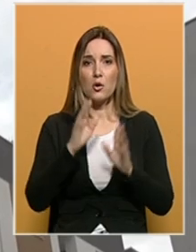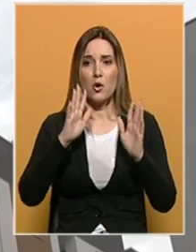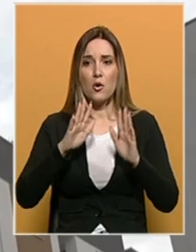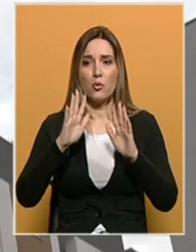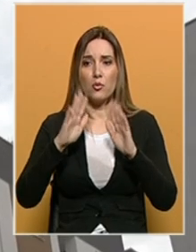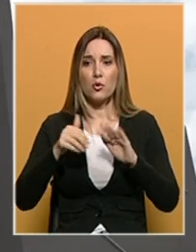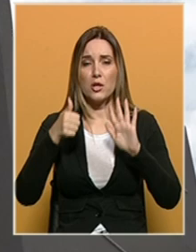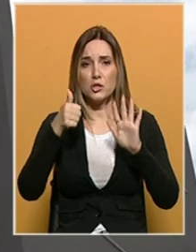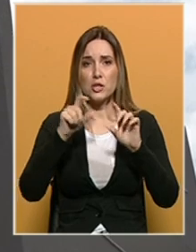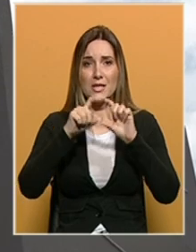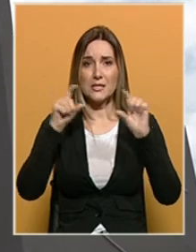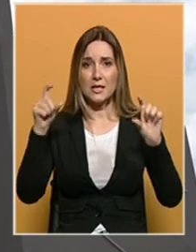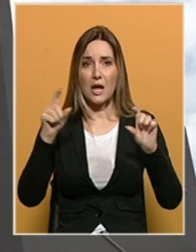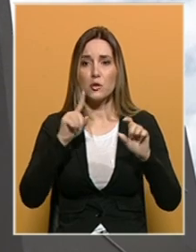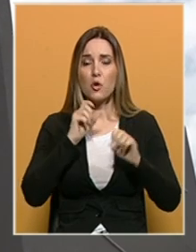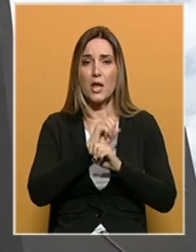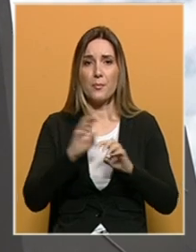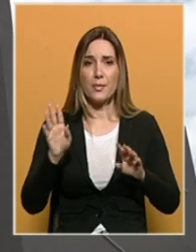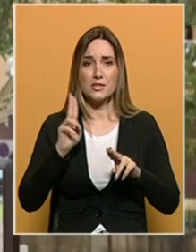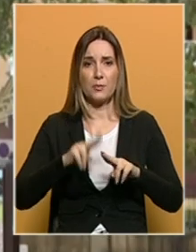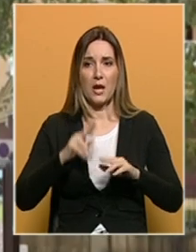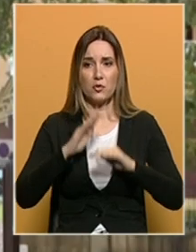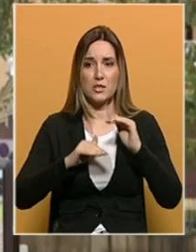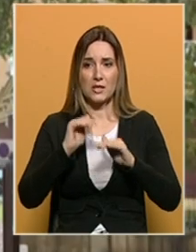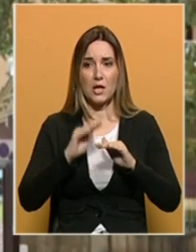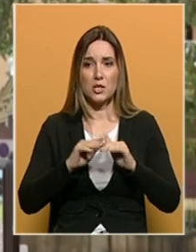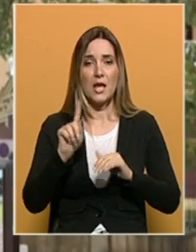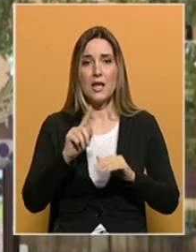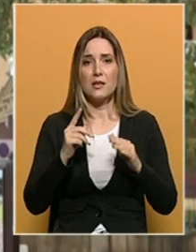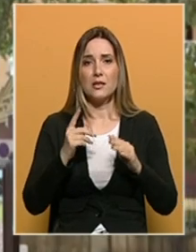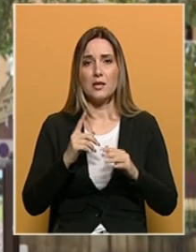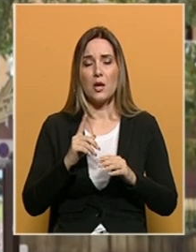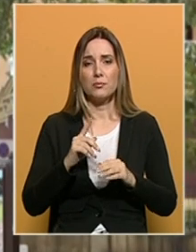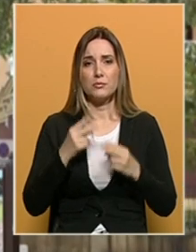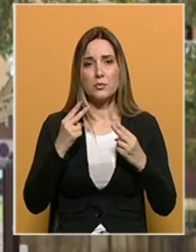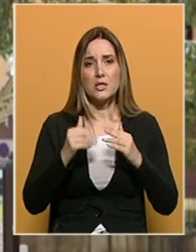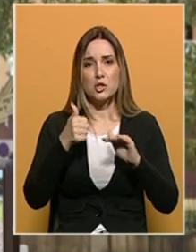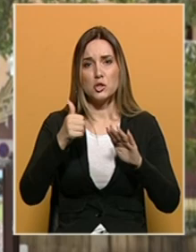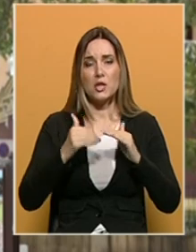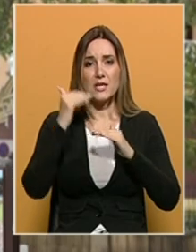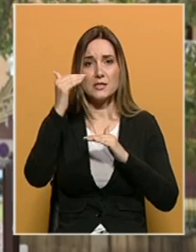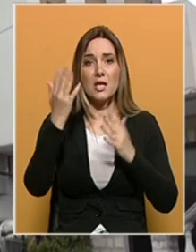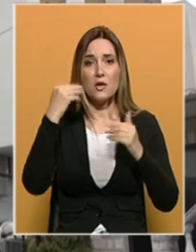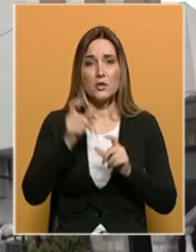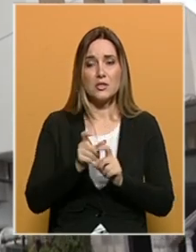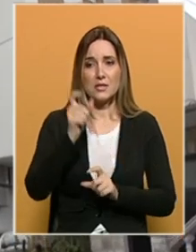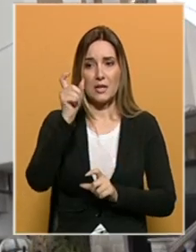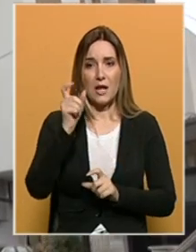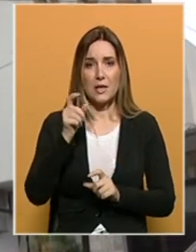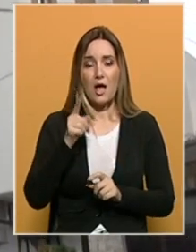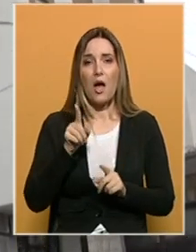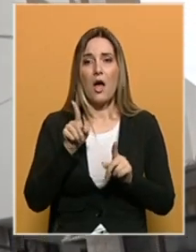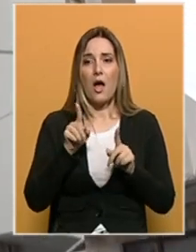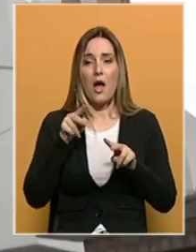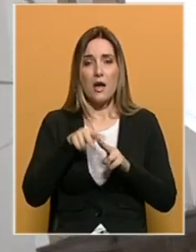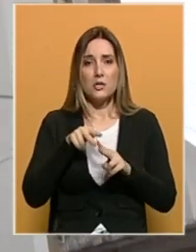kad stambene zgrade koji je bespravno izgrađen. Nije sporan šesti kad, toliko koliko je sporna čitava zgrada. A sporna je,